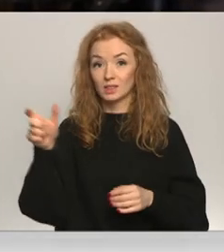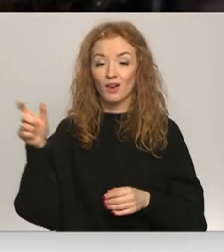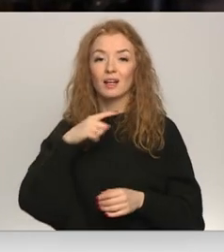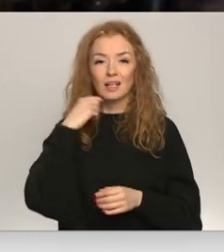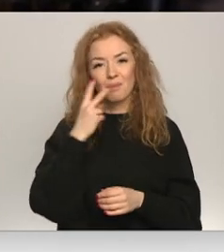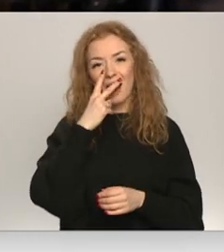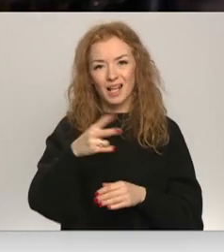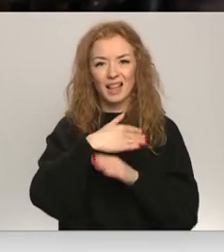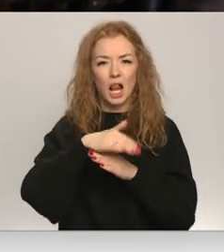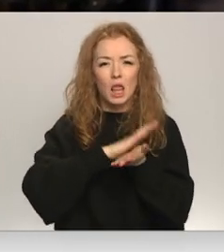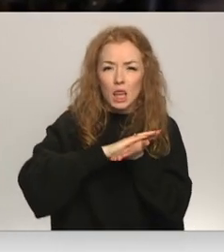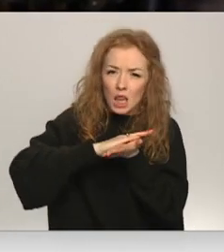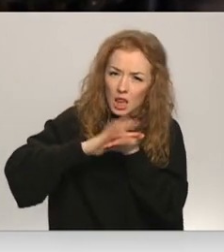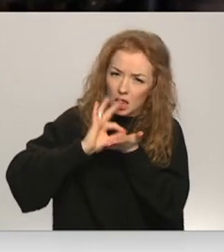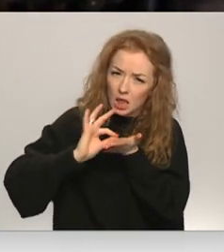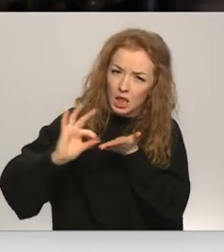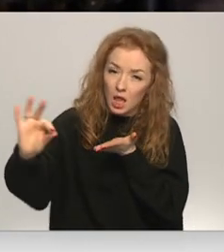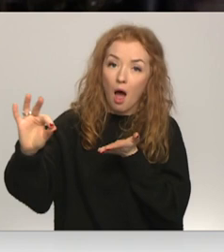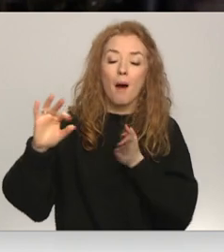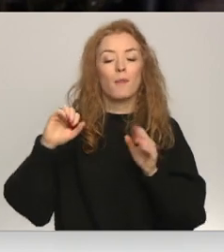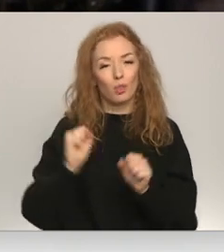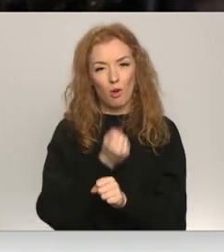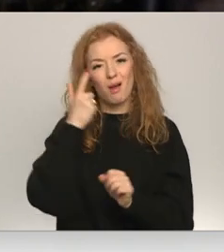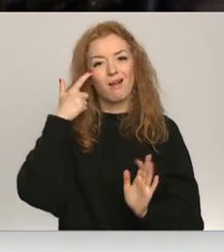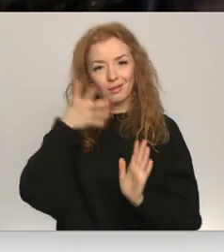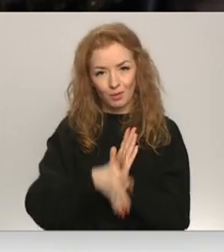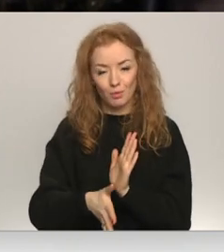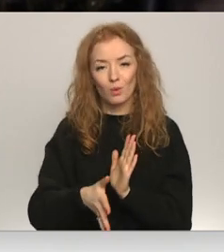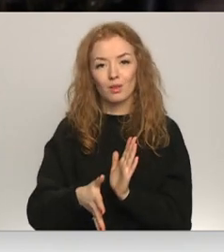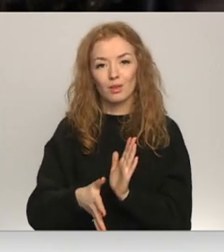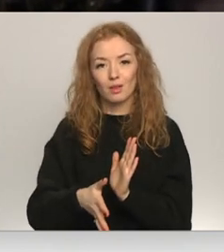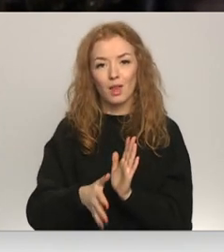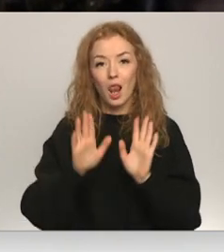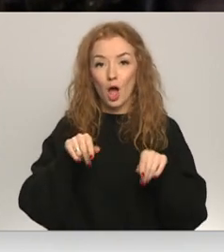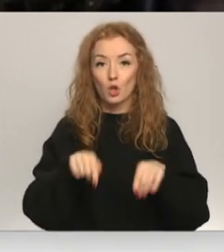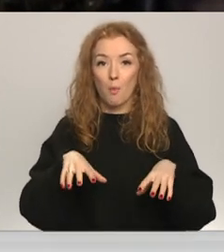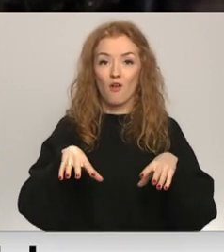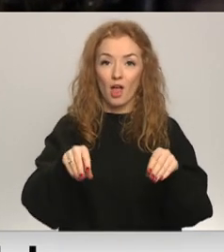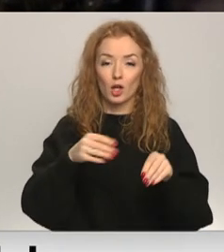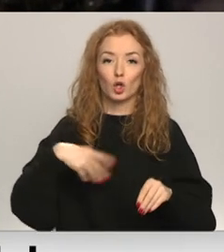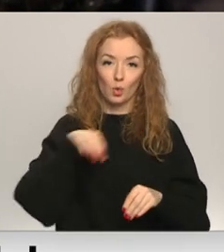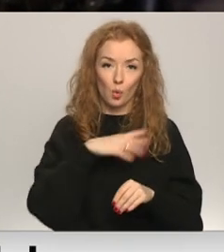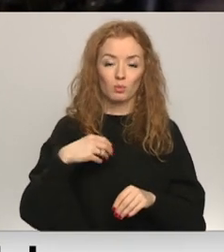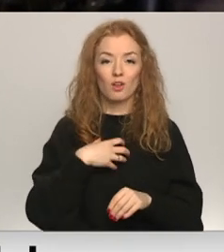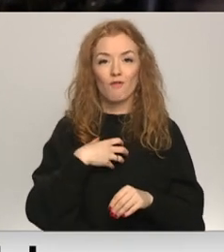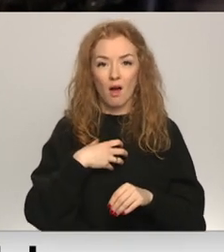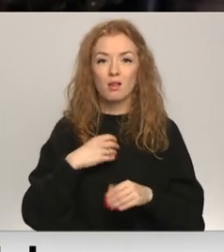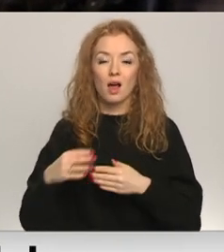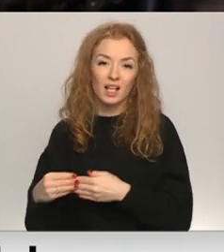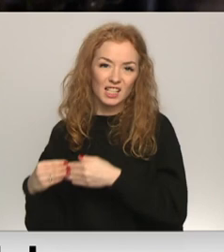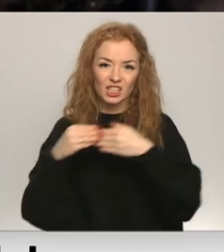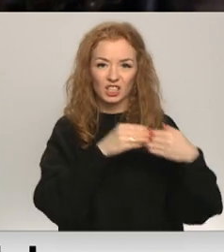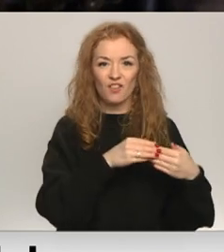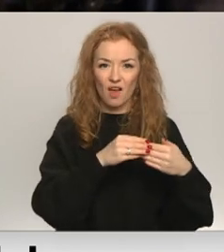tīles pilnīgi tīris līdz asfaltam. Un tomēr jāsaprot, ka, lai to izdarītu, mums būtu jāaizveda nevis 3,5 tūkstoši